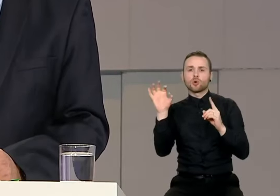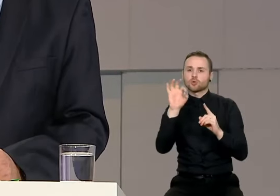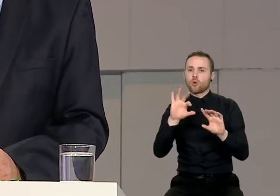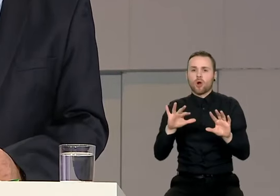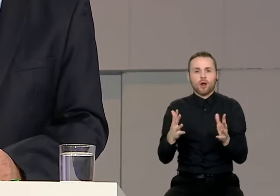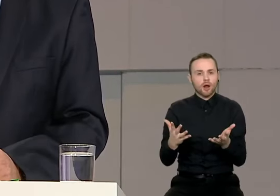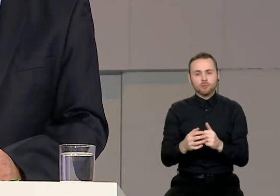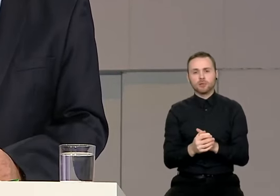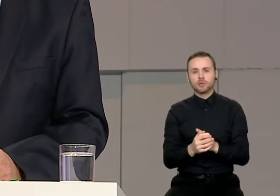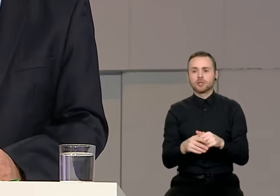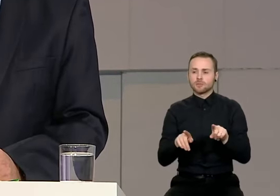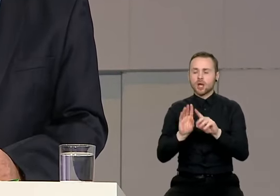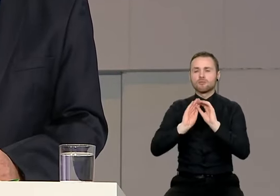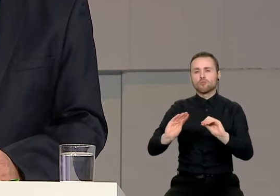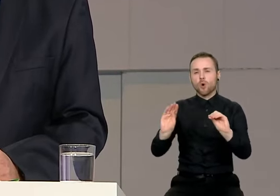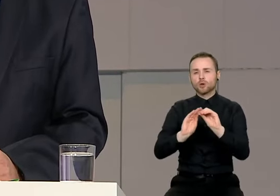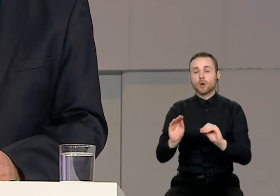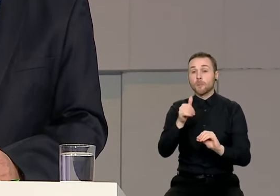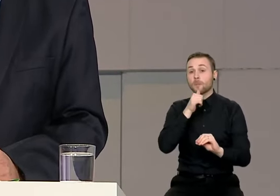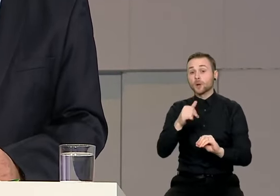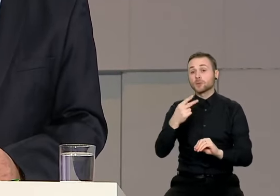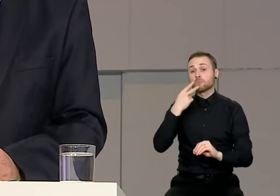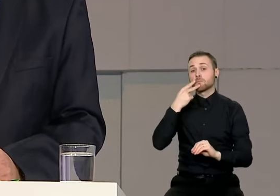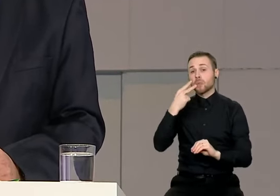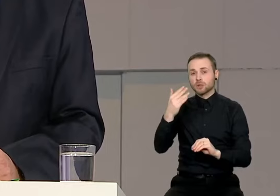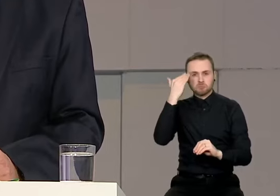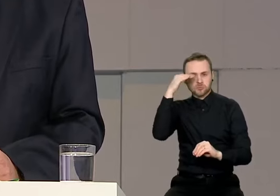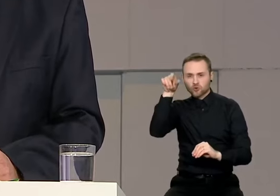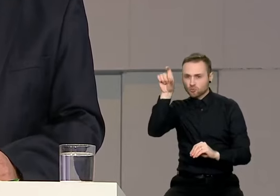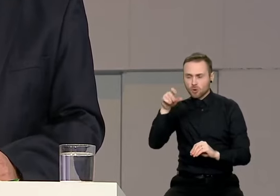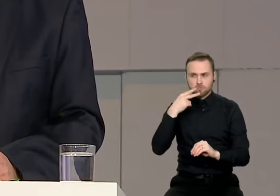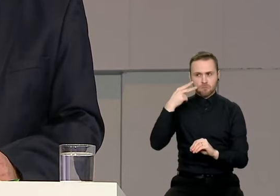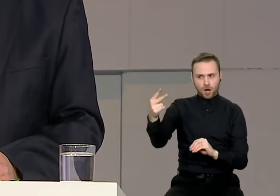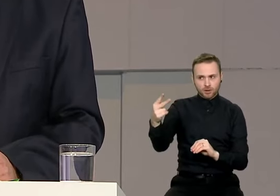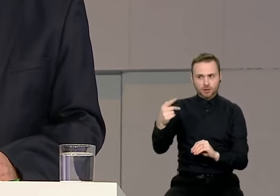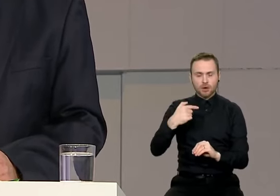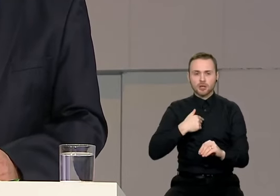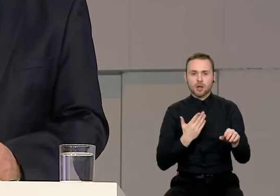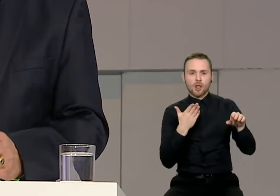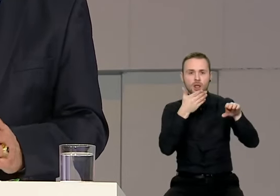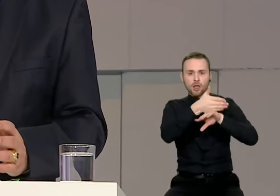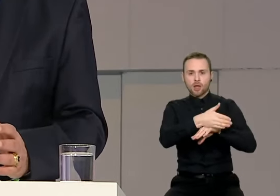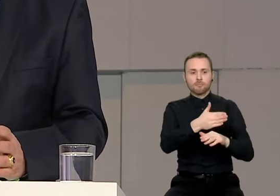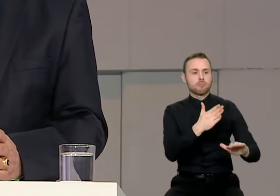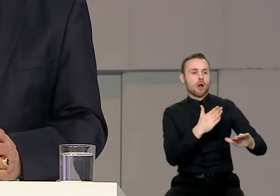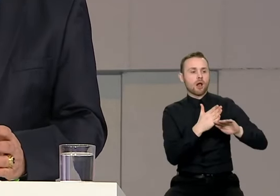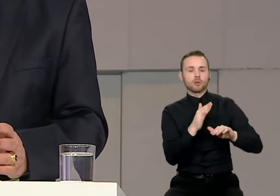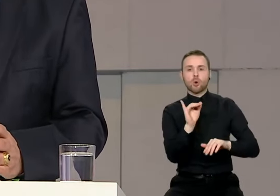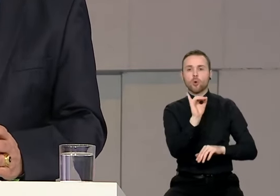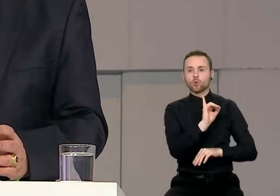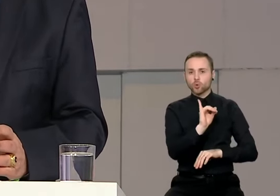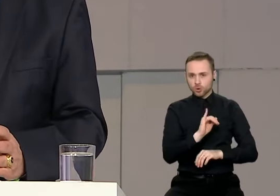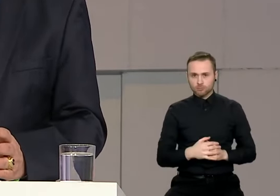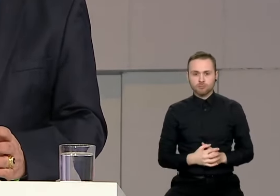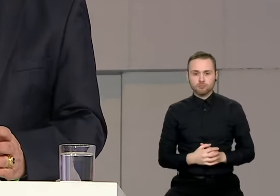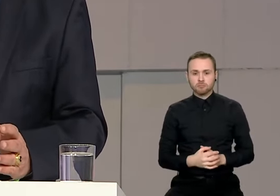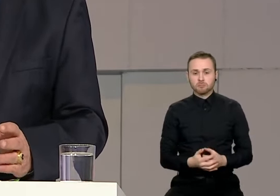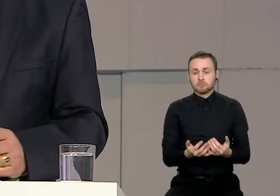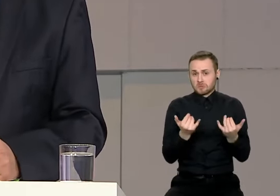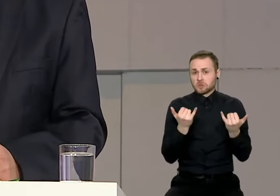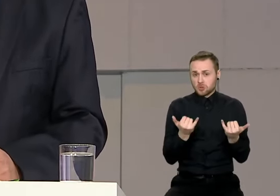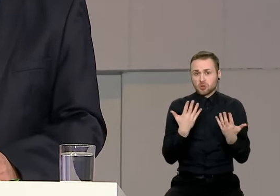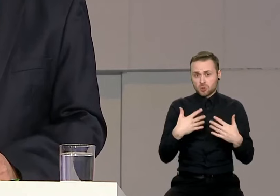Bet tai kaip elgtis pamačius nepažįstama pas ką ir kaip kreiptis pagalbos. Tas, matyt, yra šiandien